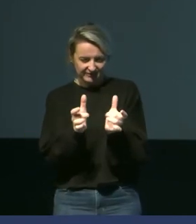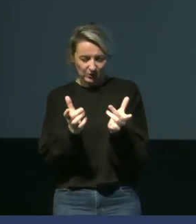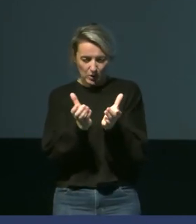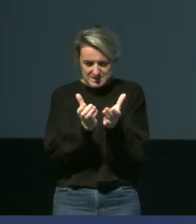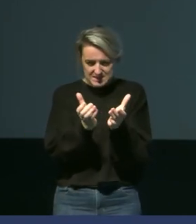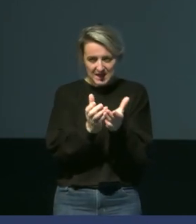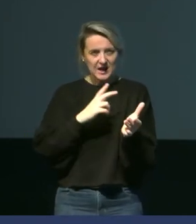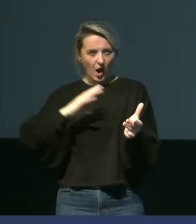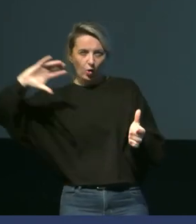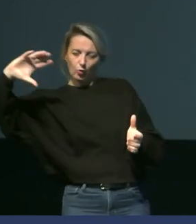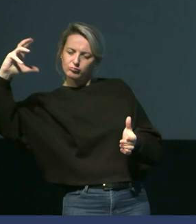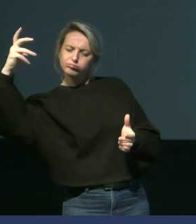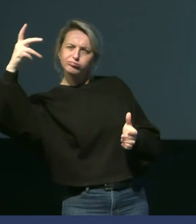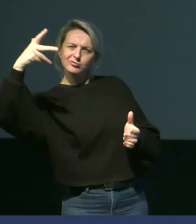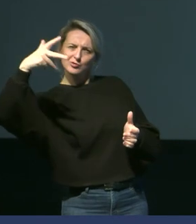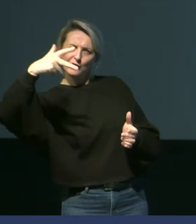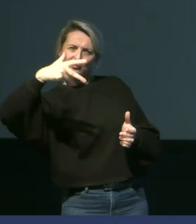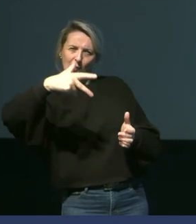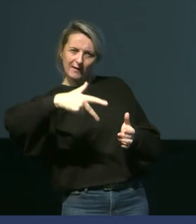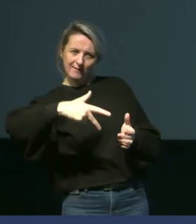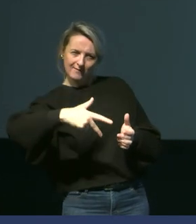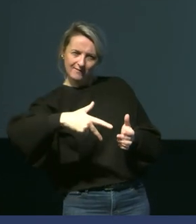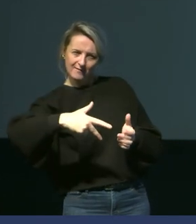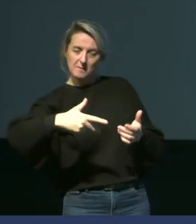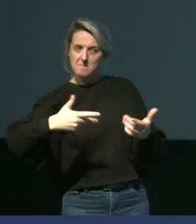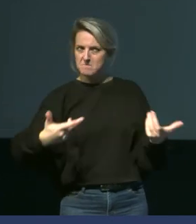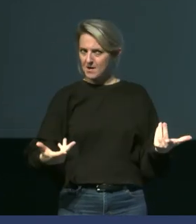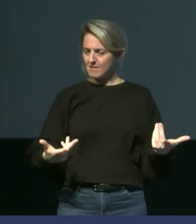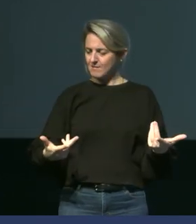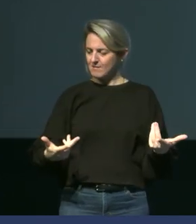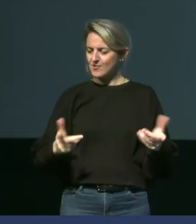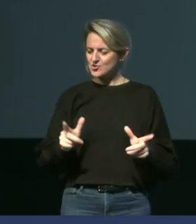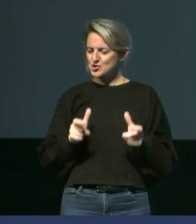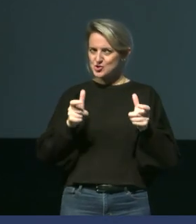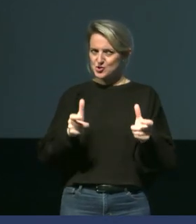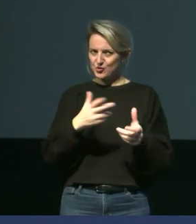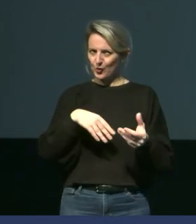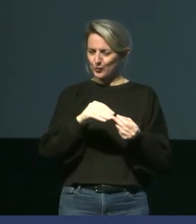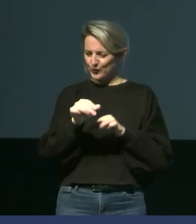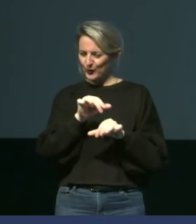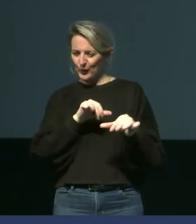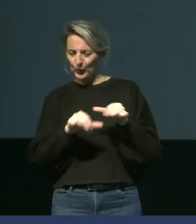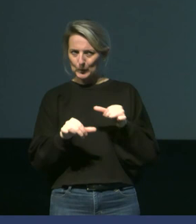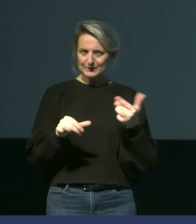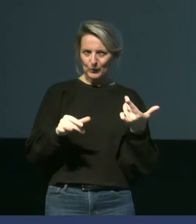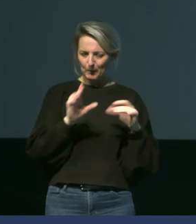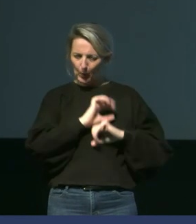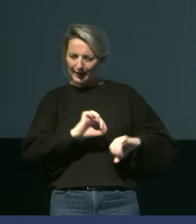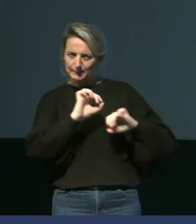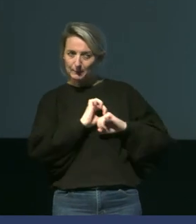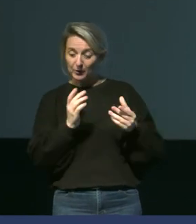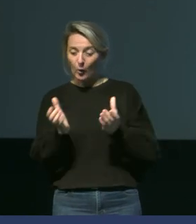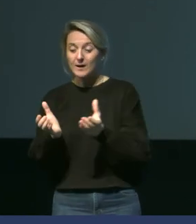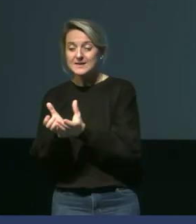qui étaient exposés au soleil. Et puis, sur la base, il se trouve qu'on a la chance d'avoir des conditions quasi expérimentales,'est-à-dire des nids